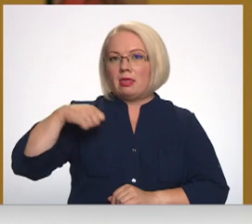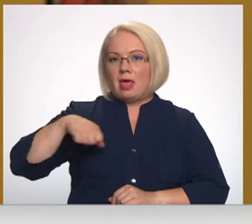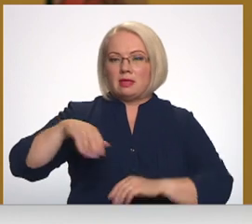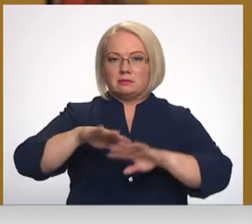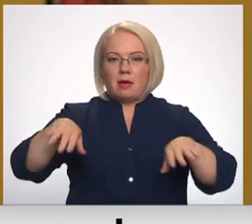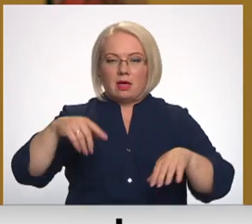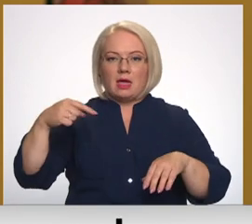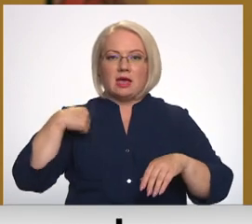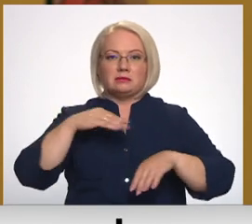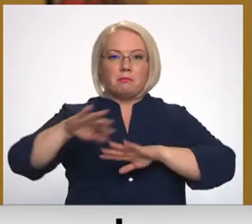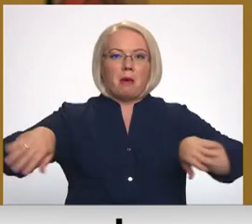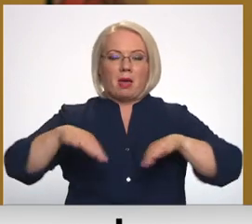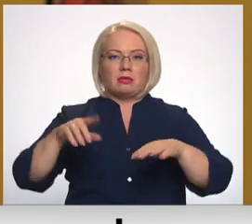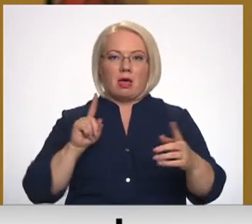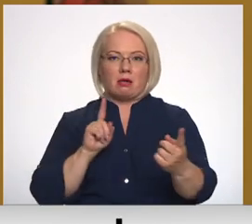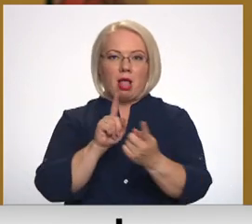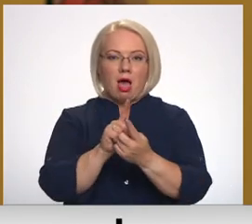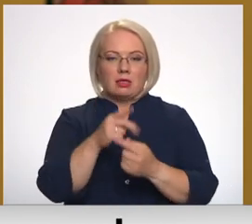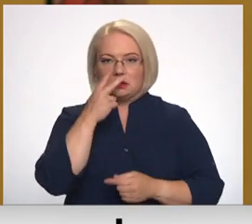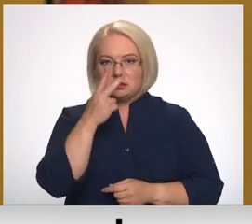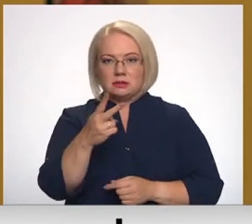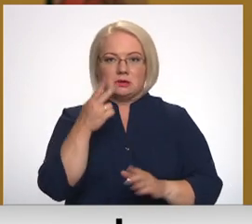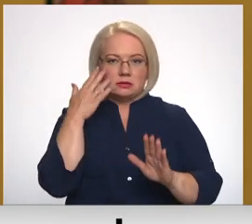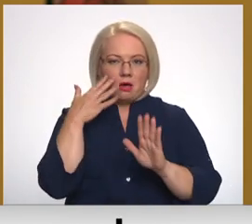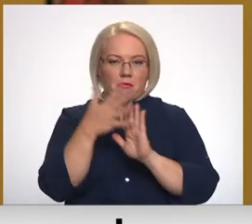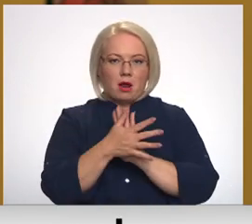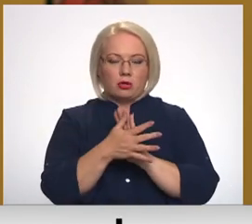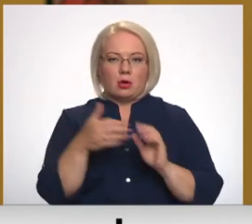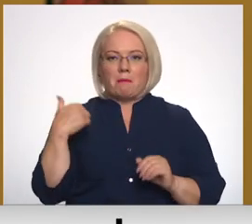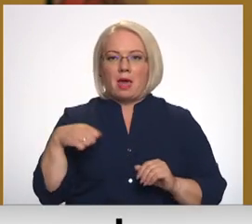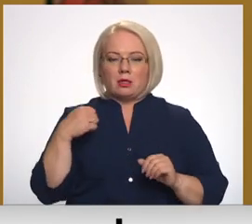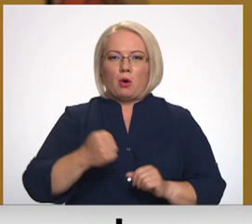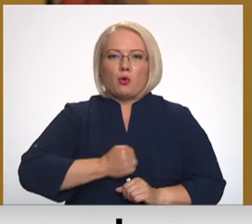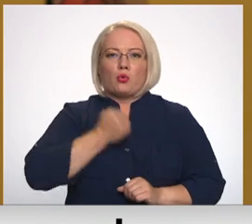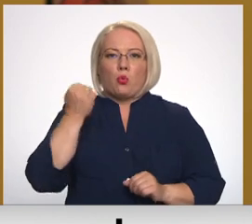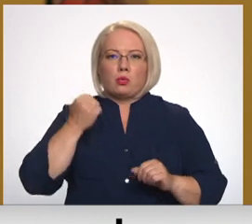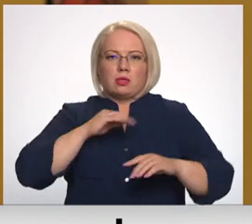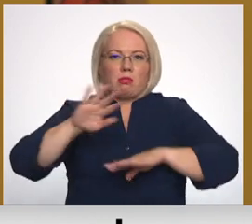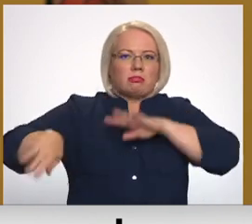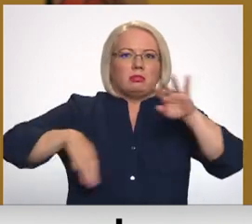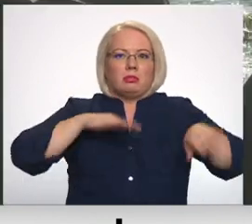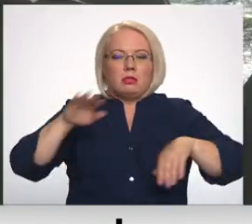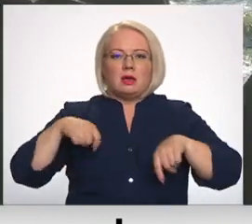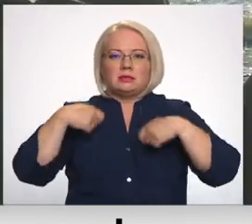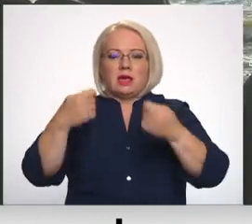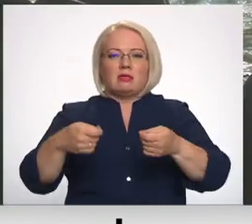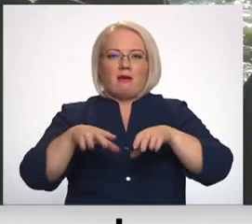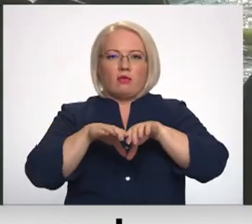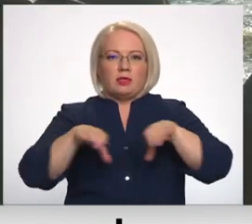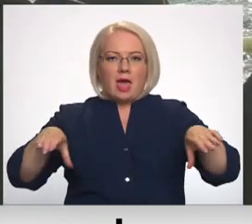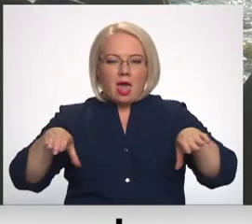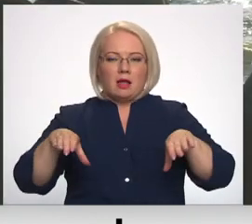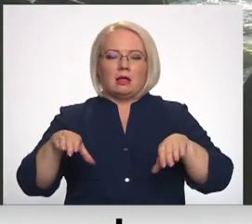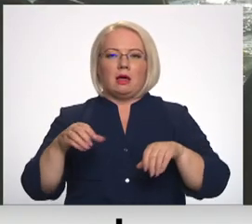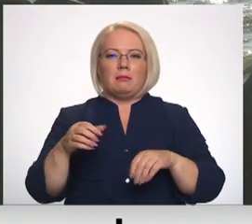kad es piepeldēju klāt, es sapratu, ka viņas ir grūti noturēties virs ūdens, es viņam iedavu savu dēlu. Bija daži vairāk